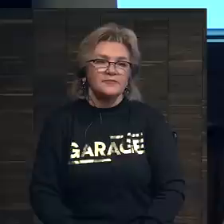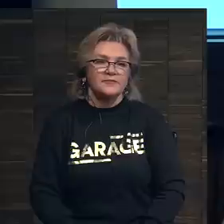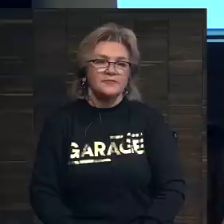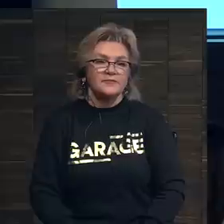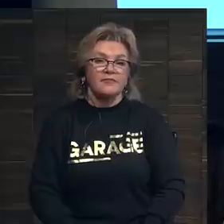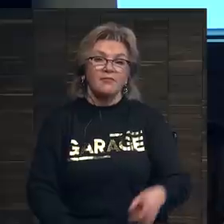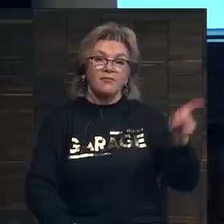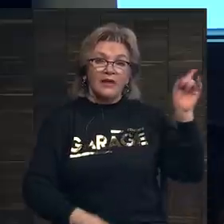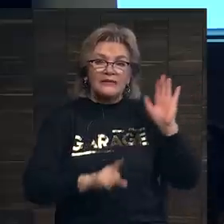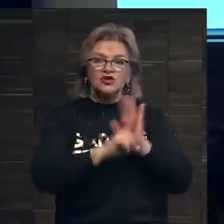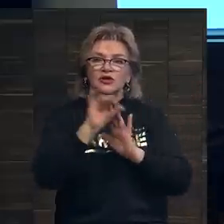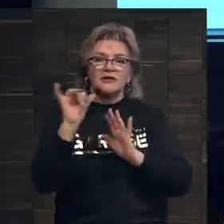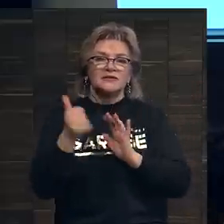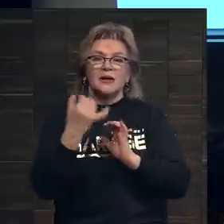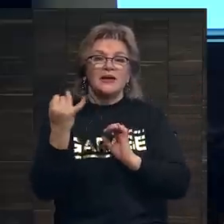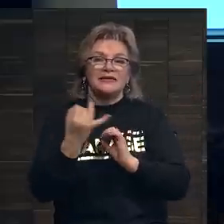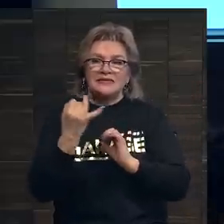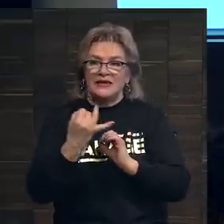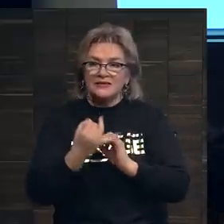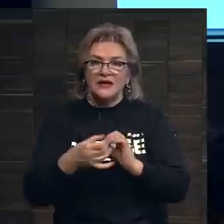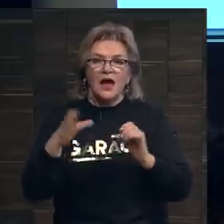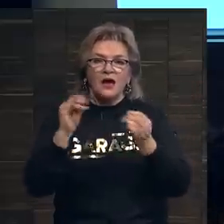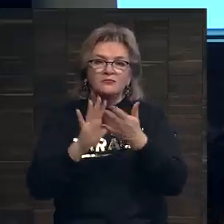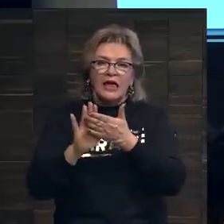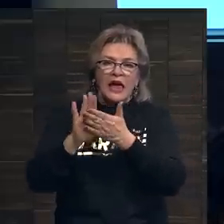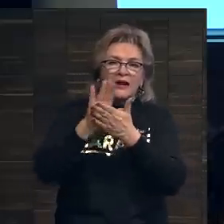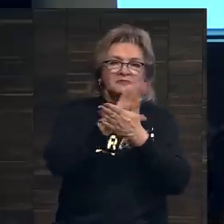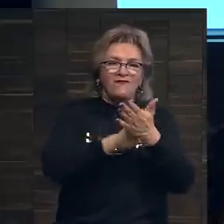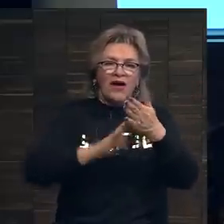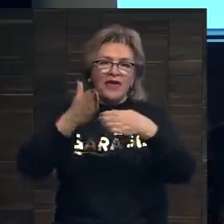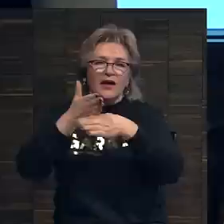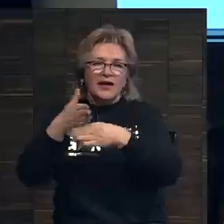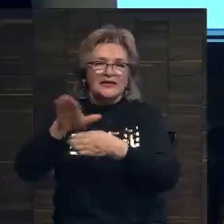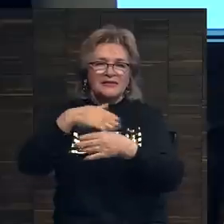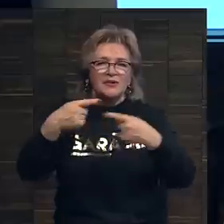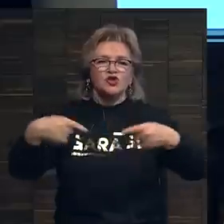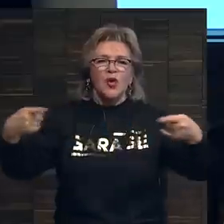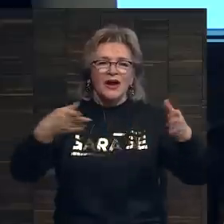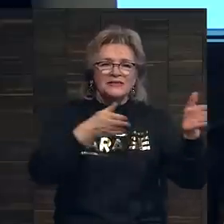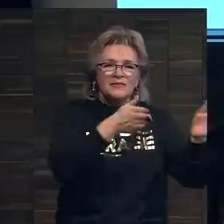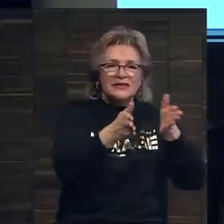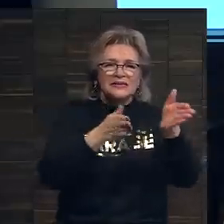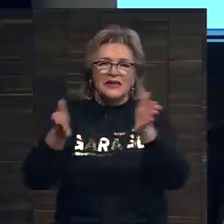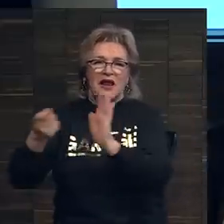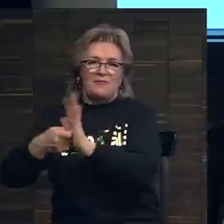А вот здесь начинается самое интересное. Размывание границ между разными секторами аукционов.